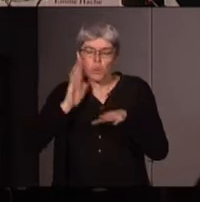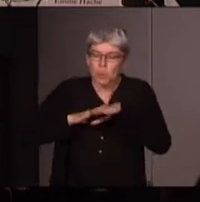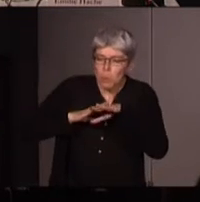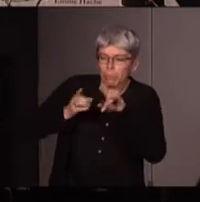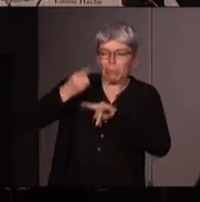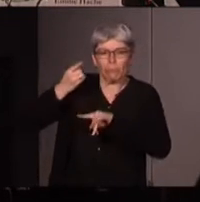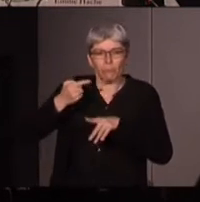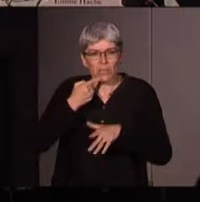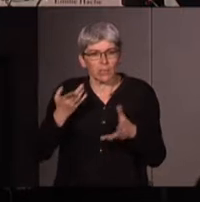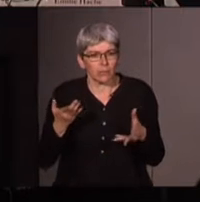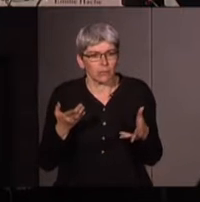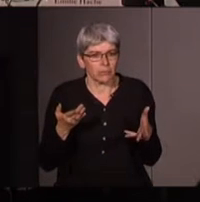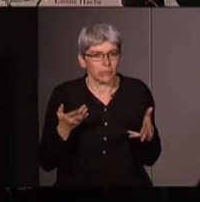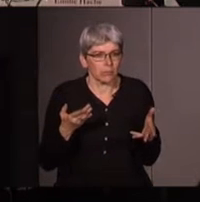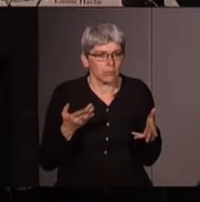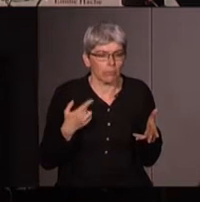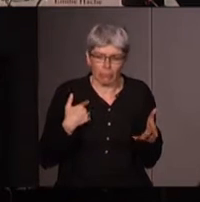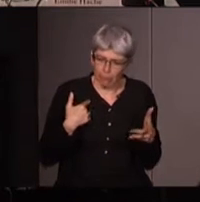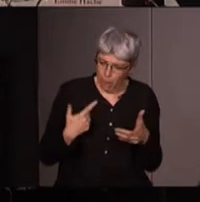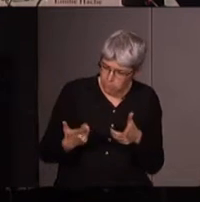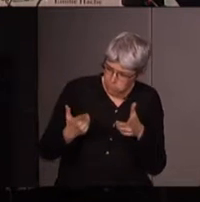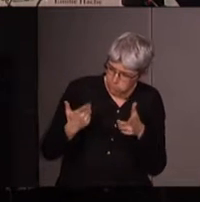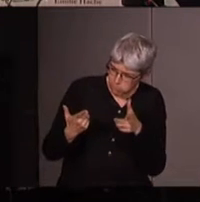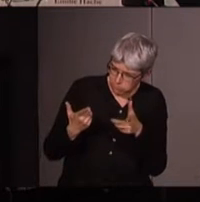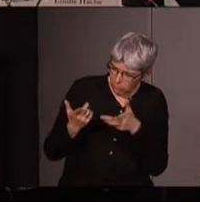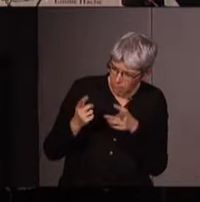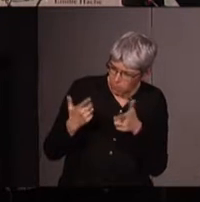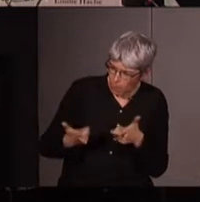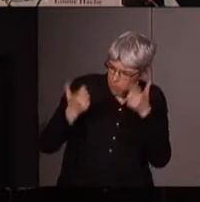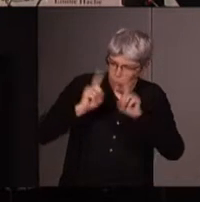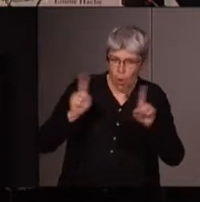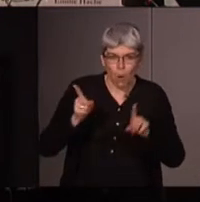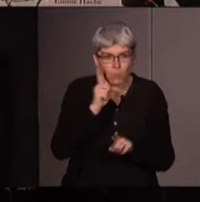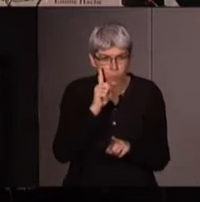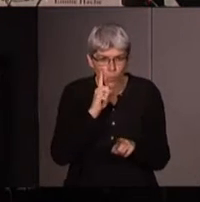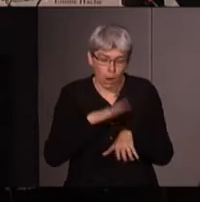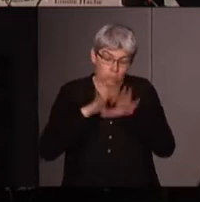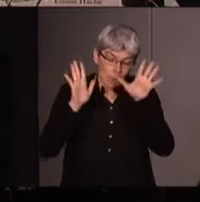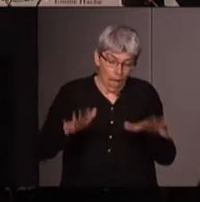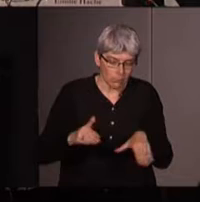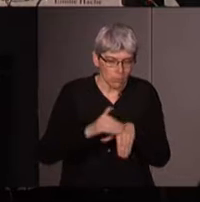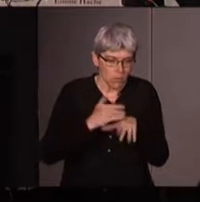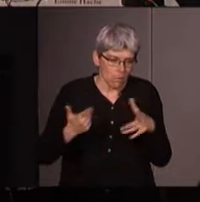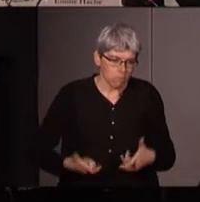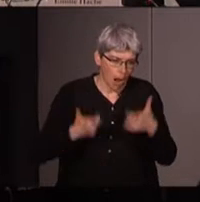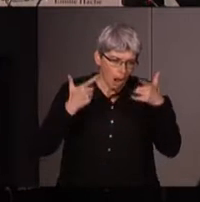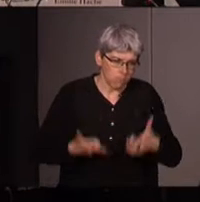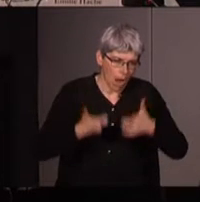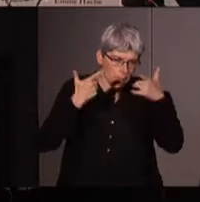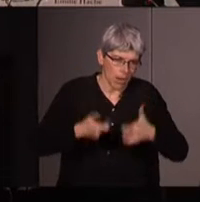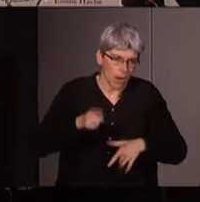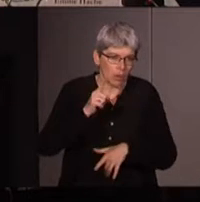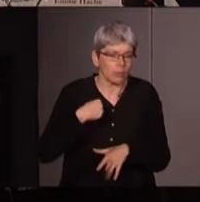c'est à dire bon on n'allait pas se disputer là dessus parce qu'il y avait déjà suffisamment de causes de disputes parce qu'en fait on était